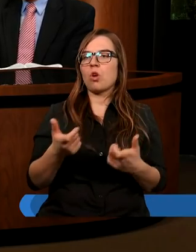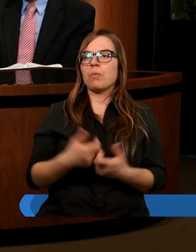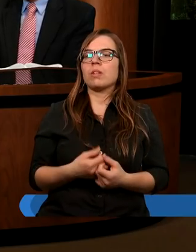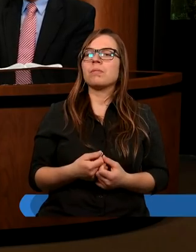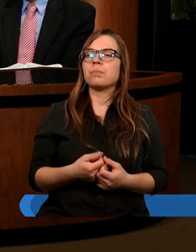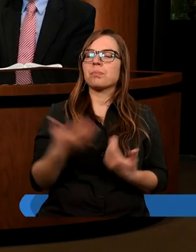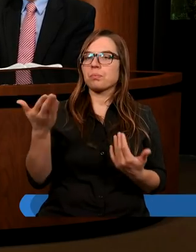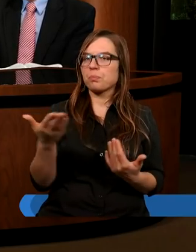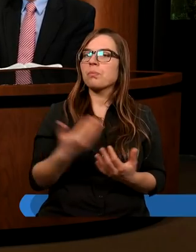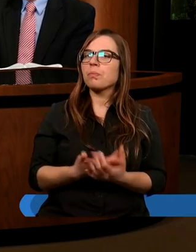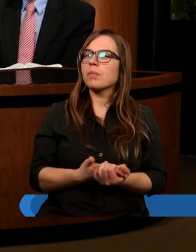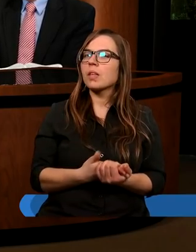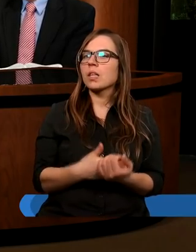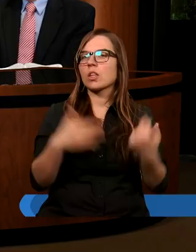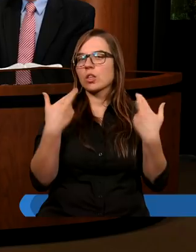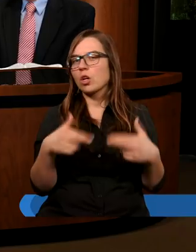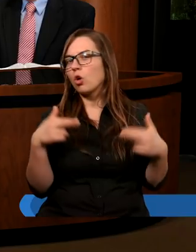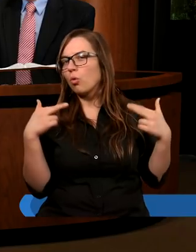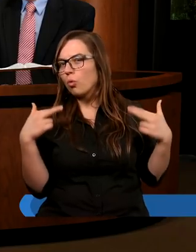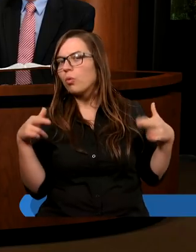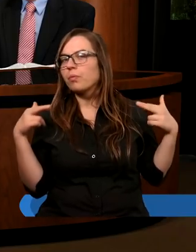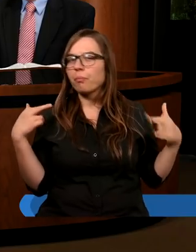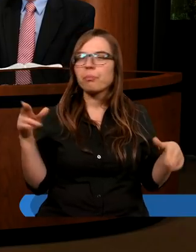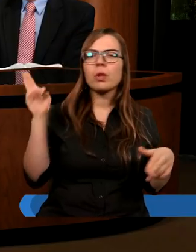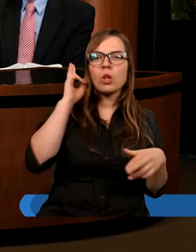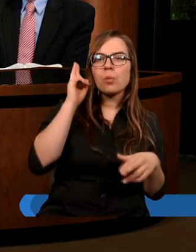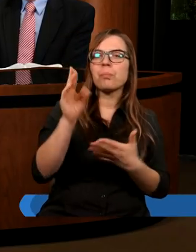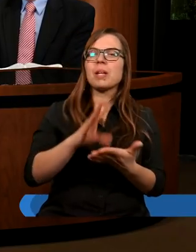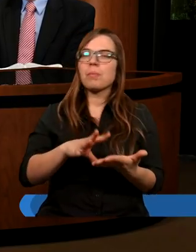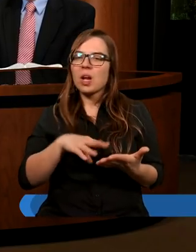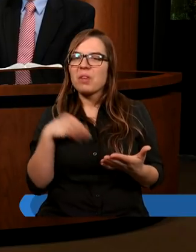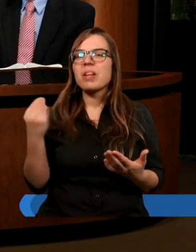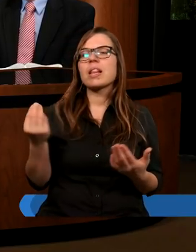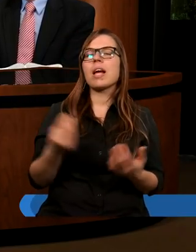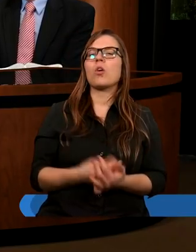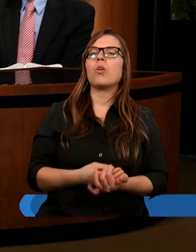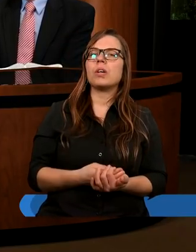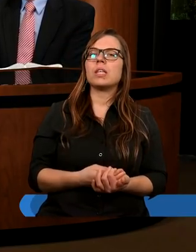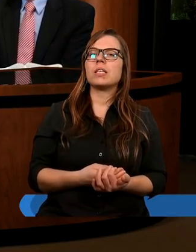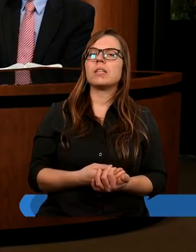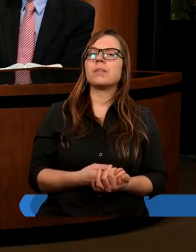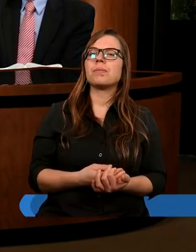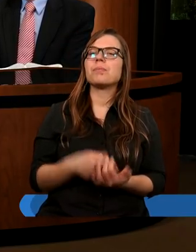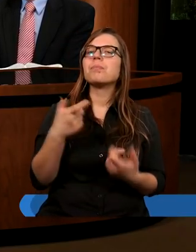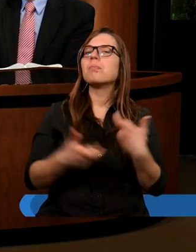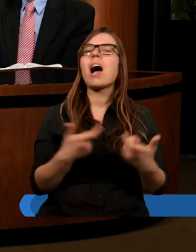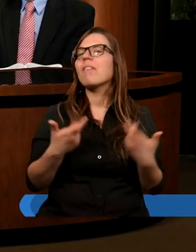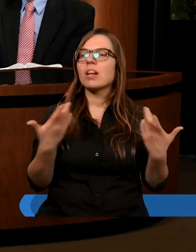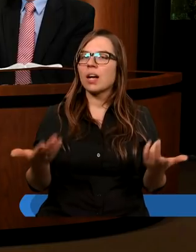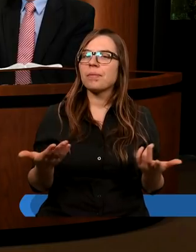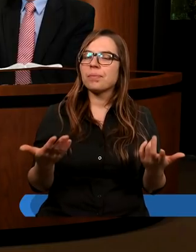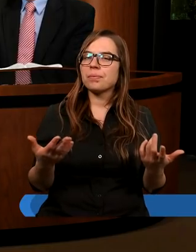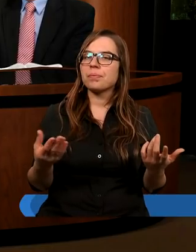Różne zrozumienie nauk Pisma Świętego sprawia, że